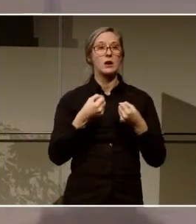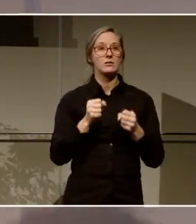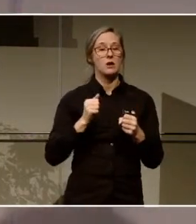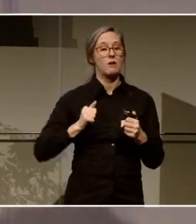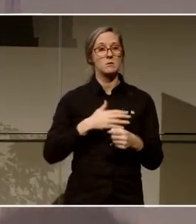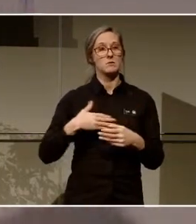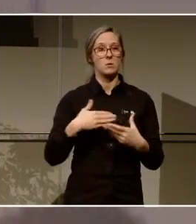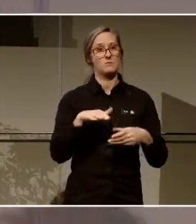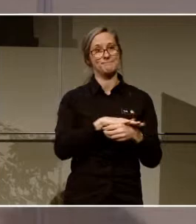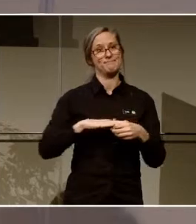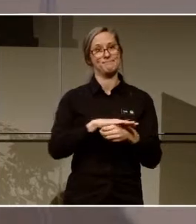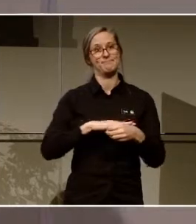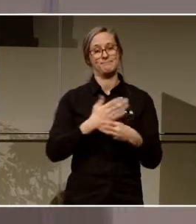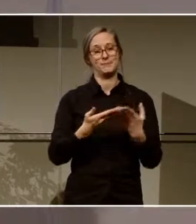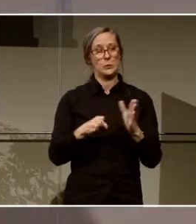ytan.